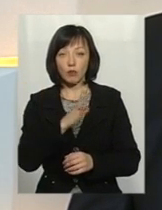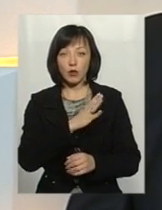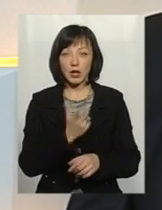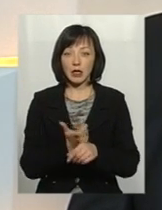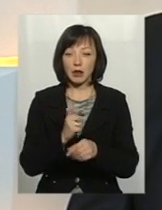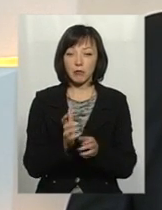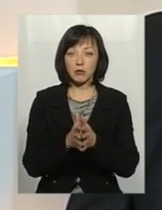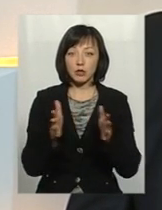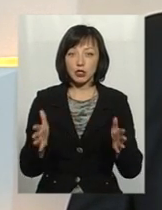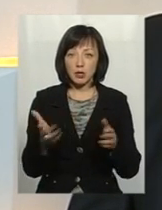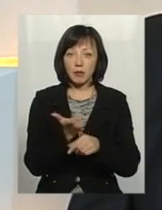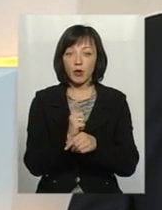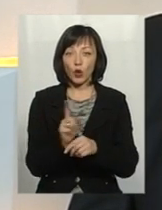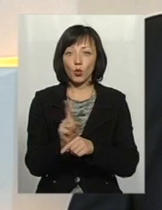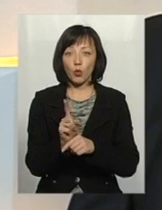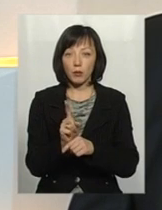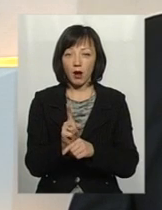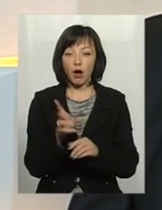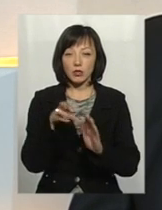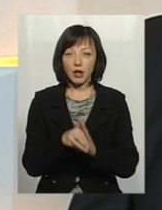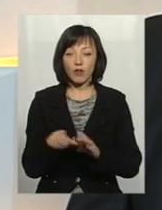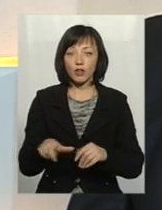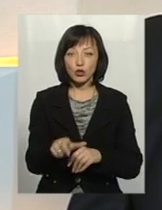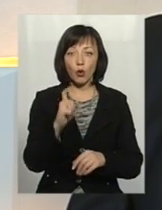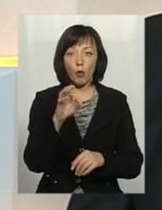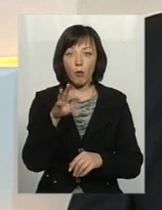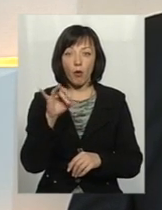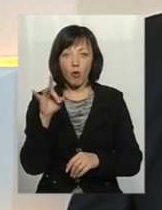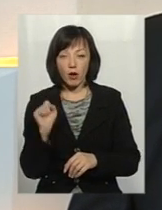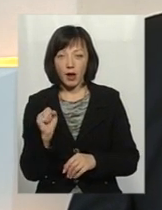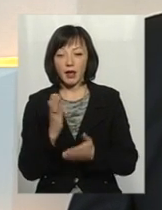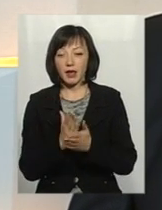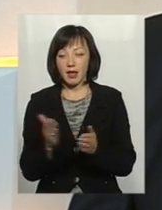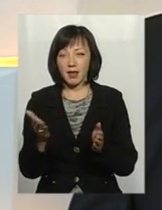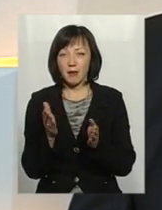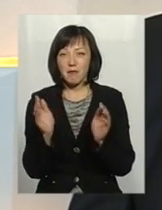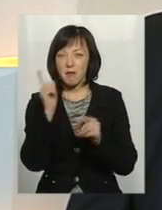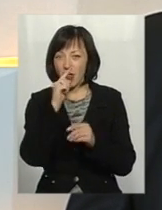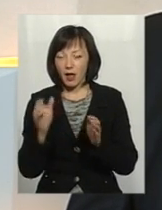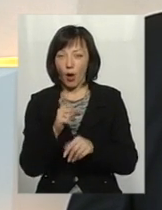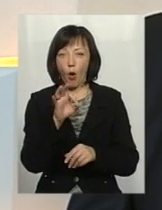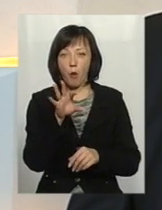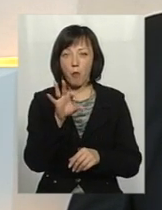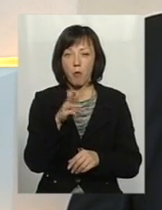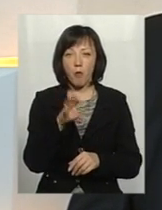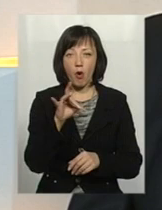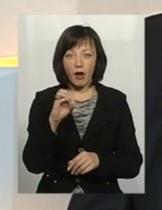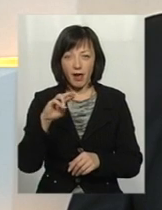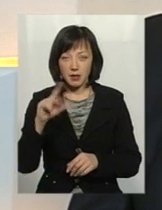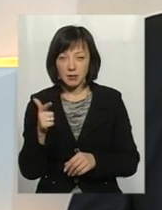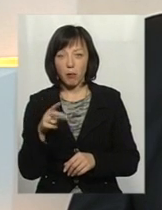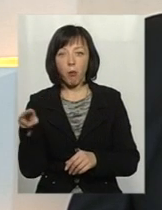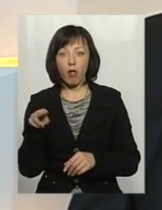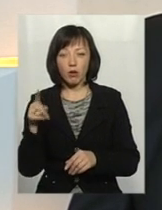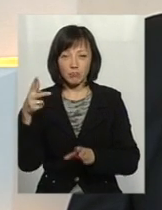найбільше перевищення гранично допустимих концентрацій у річці Хоморі. Річка Хоморець, яка є притокою Хомори, у місті Полоному зазнає